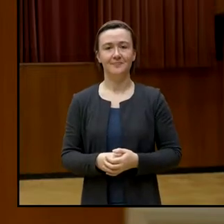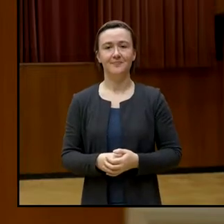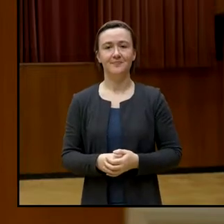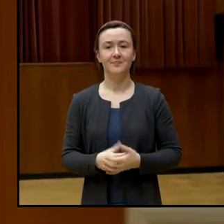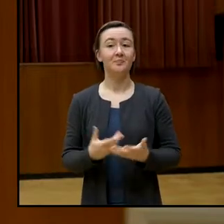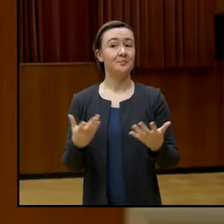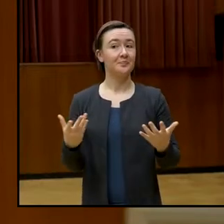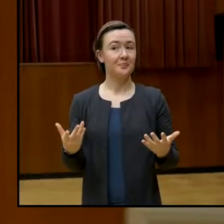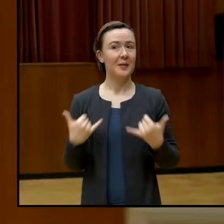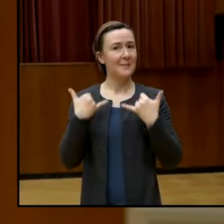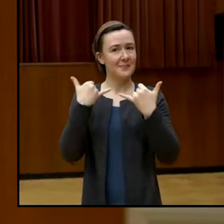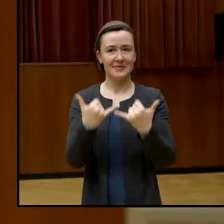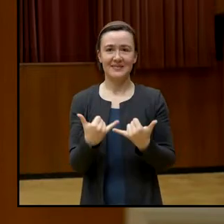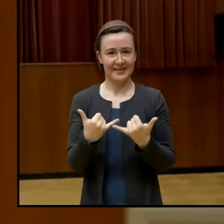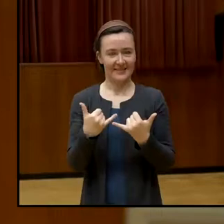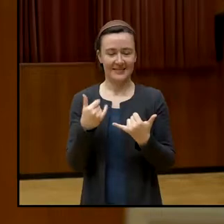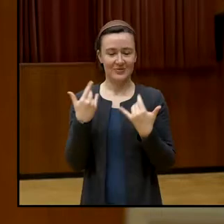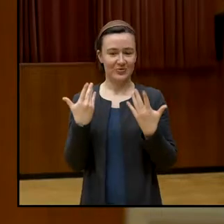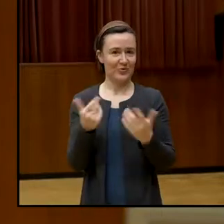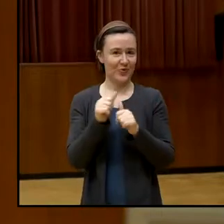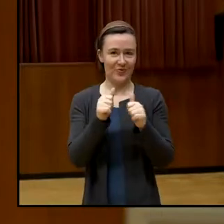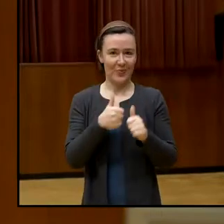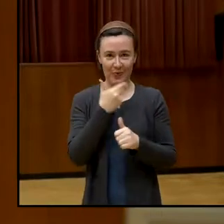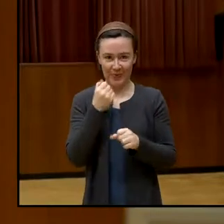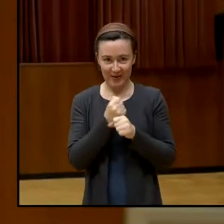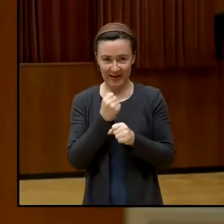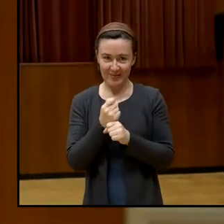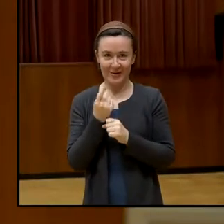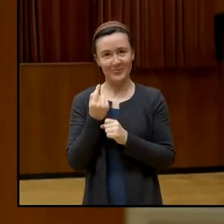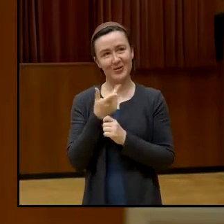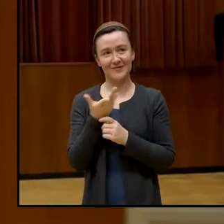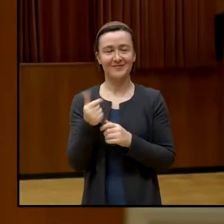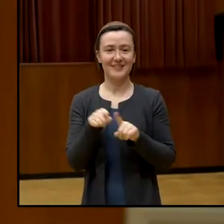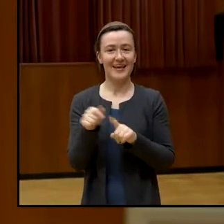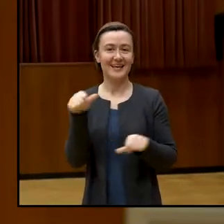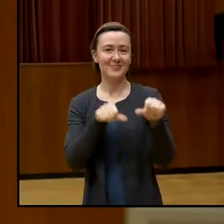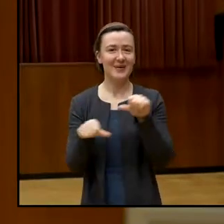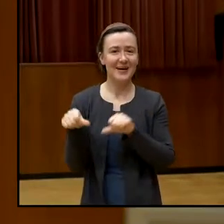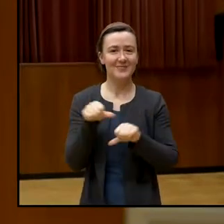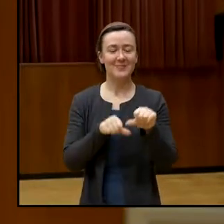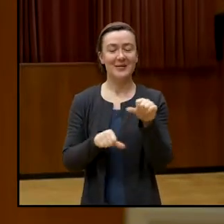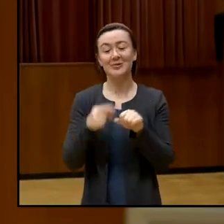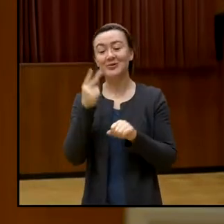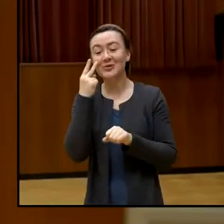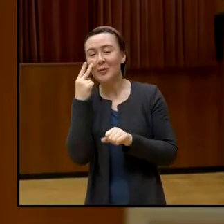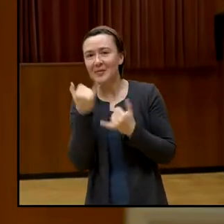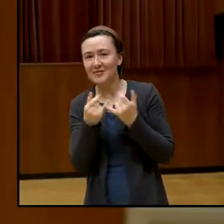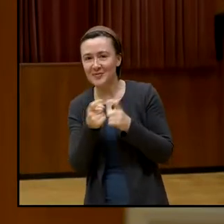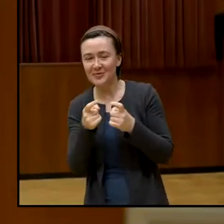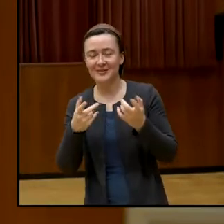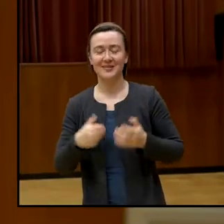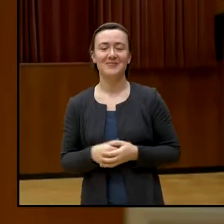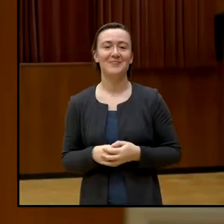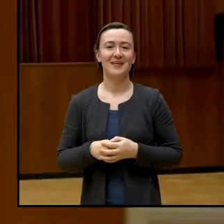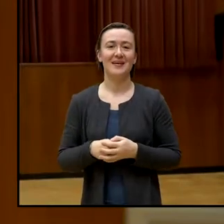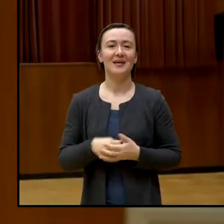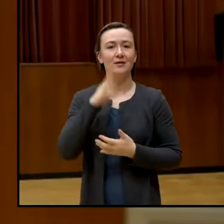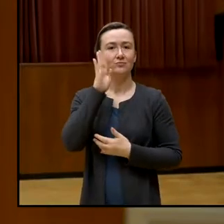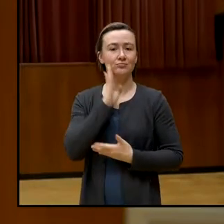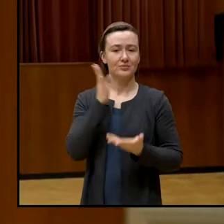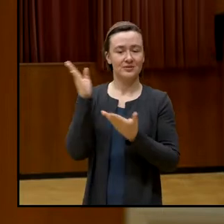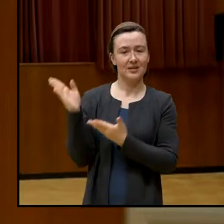sowas bisher noch nicht gemacht. Das heißt, es ist sehr experimentell. Aber ja, schauen wir mal, wie es funktioniert. Ich bitte Stefanie,